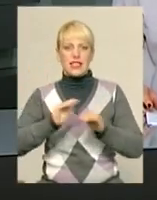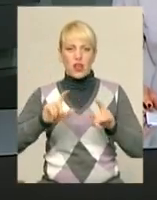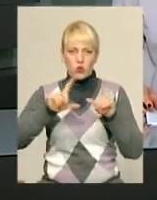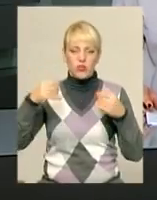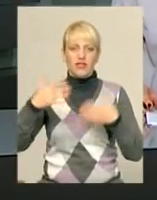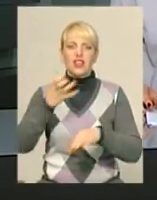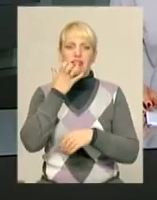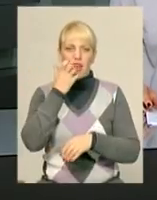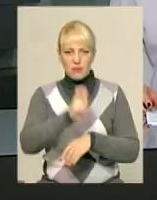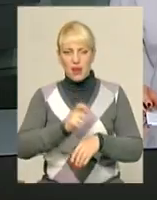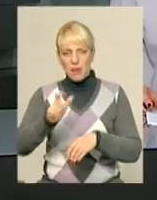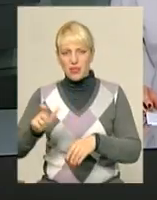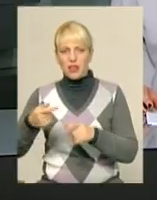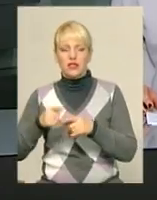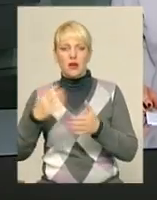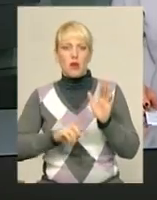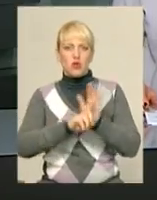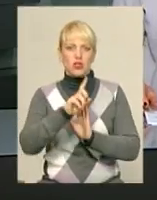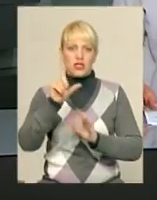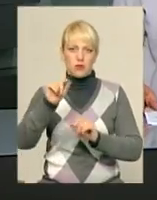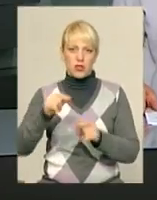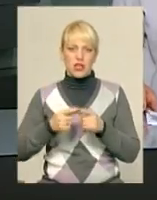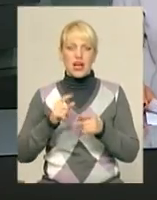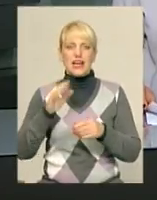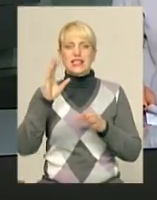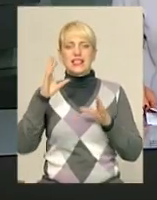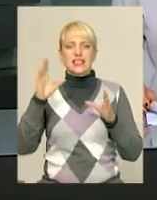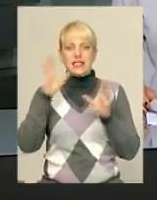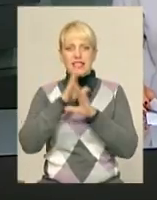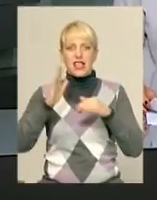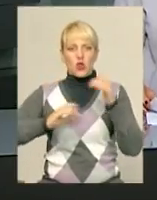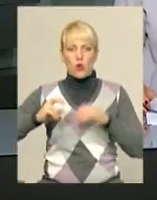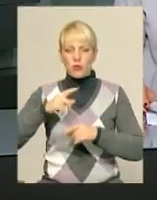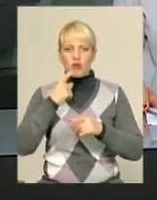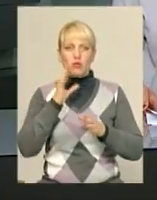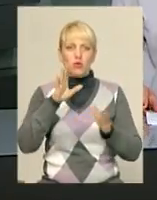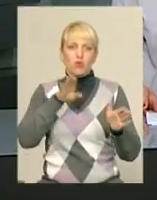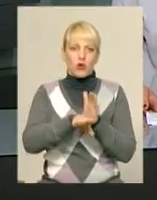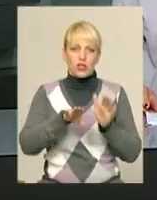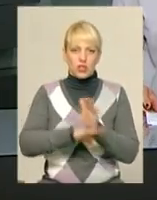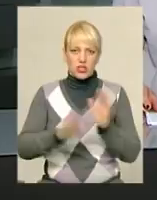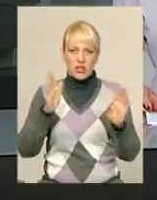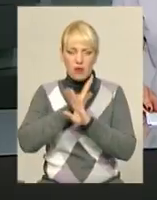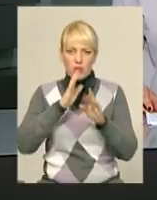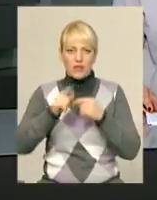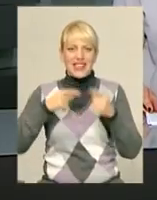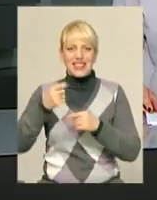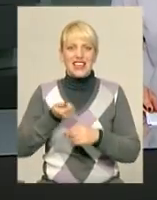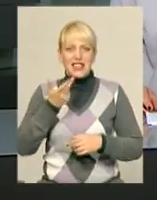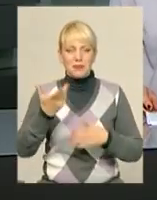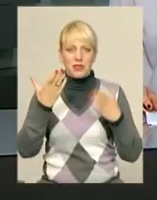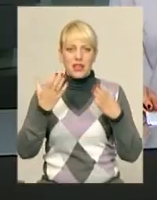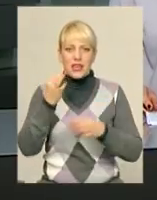Опалювальний сезон там стартував з понеділка. Синоптики тим часом прогнозують подальше погіршення погоди. У наступні кілька діб на